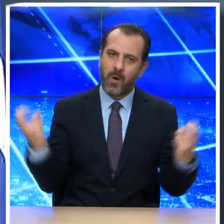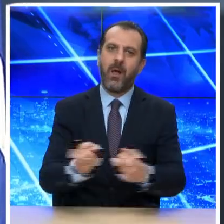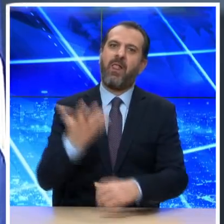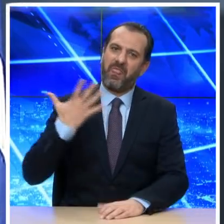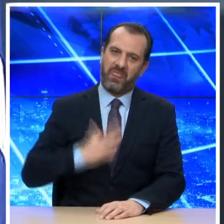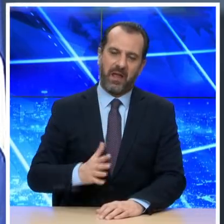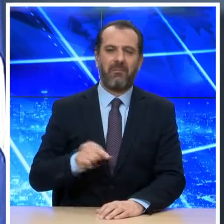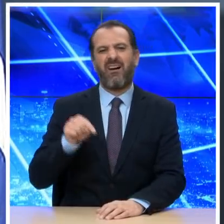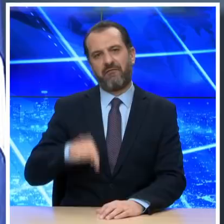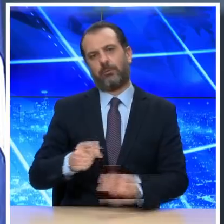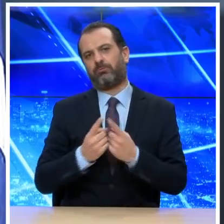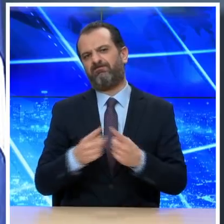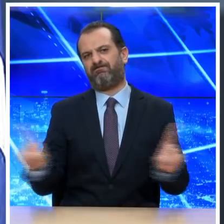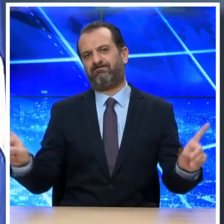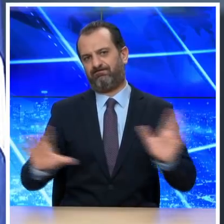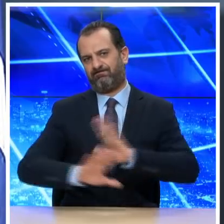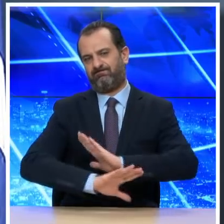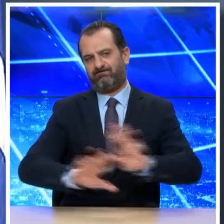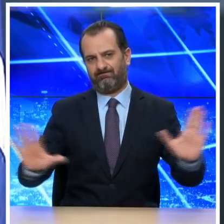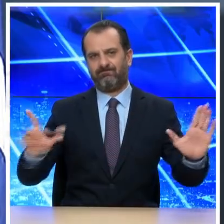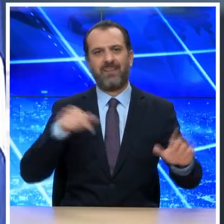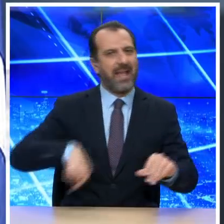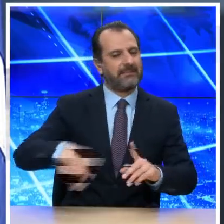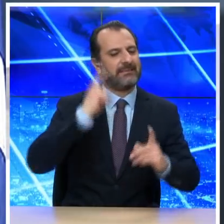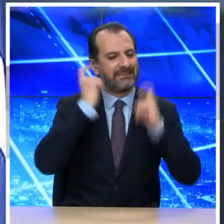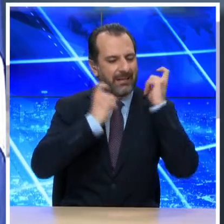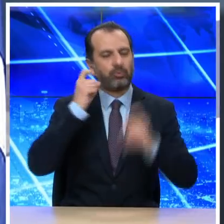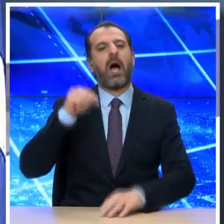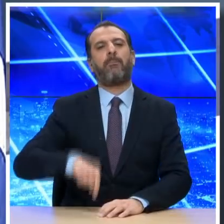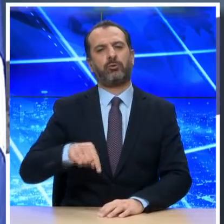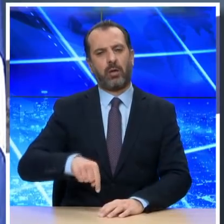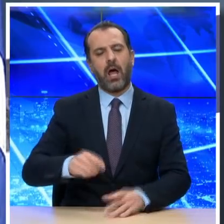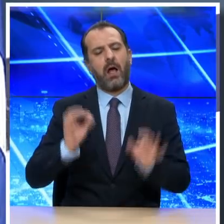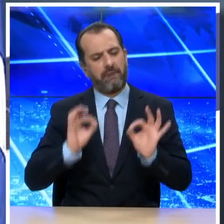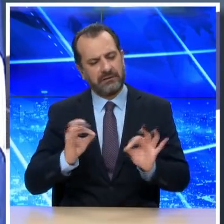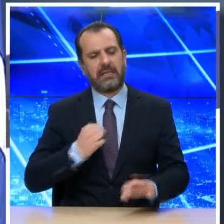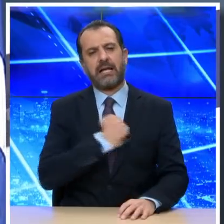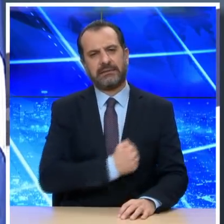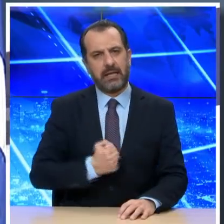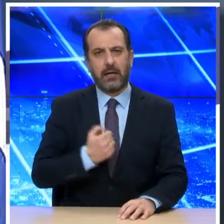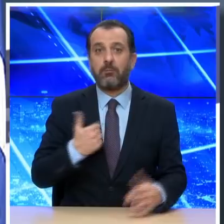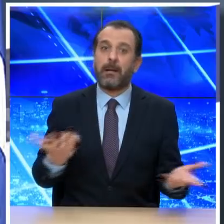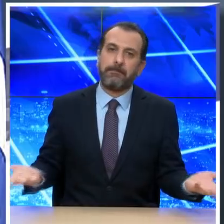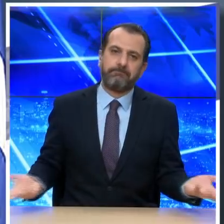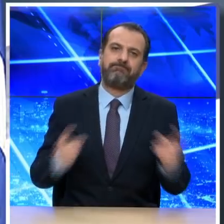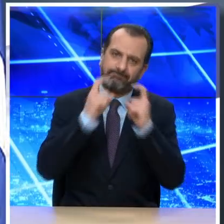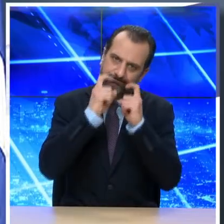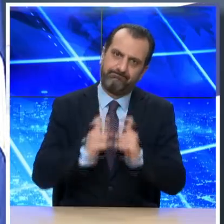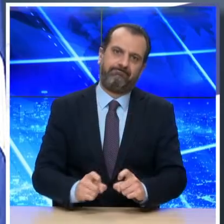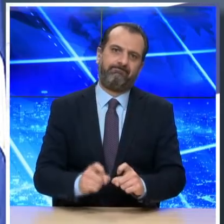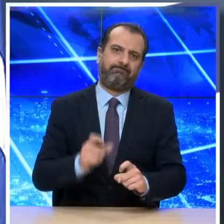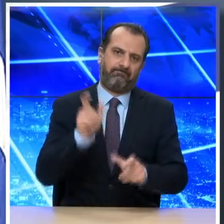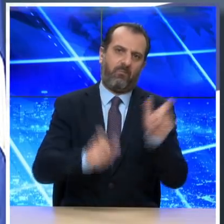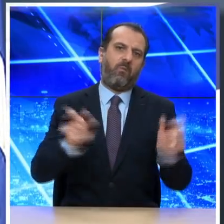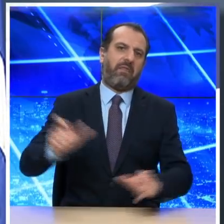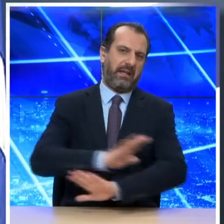διαφορετικά αυτά τα φετινά Χριστούγεννα και ας είναι κάτι που όλους μας μας στεναχωρεί πολύ. Η αντιμετώπιση αυτής της πανδημίας